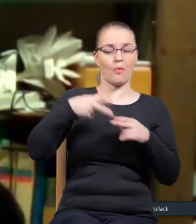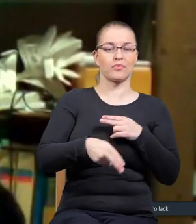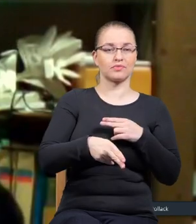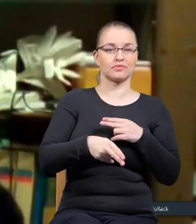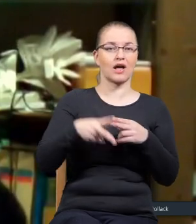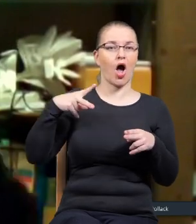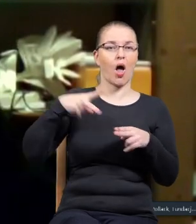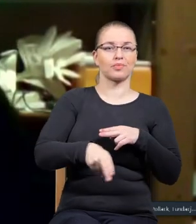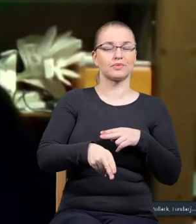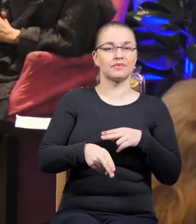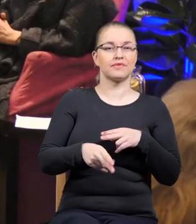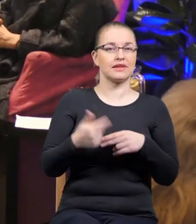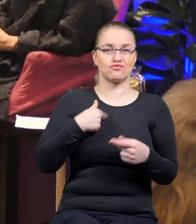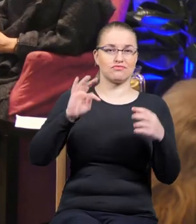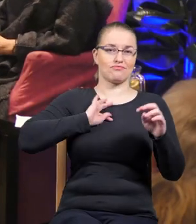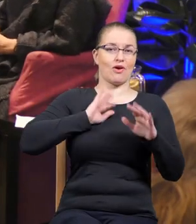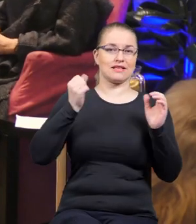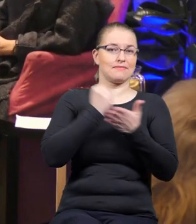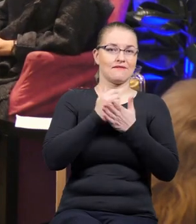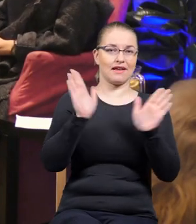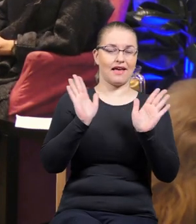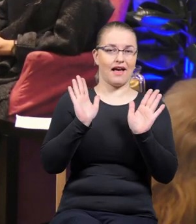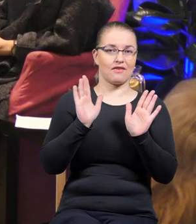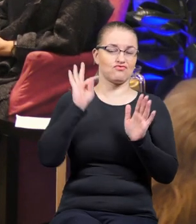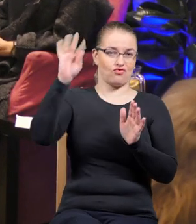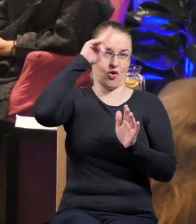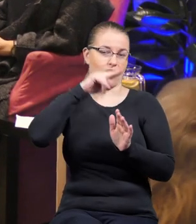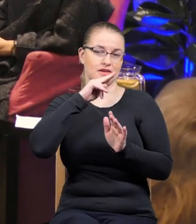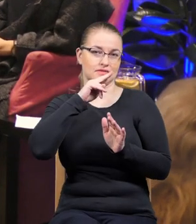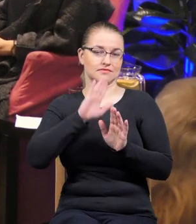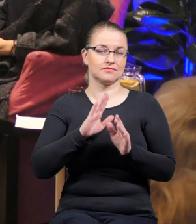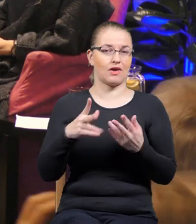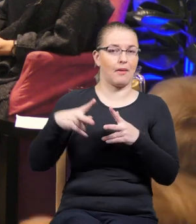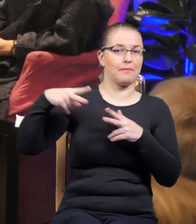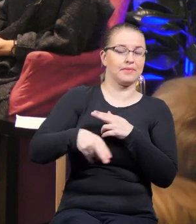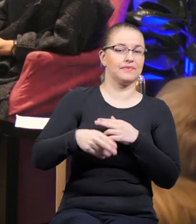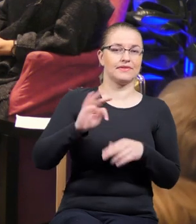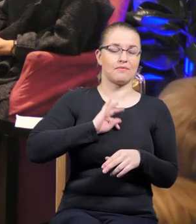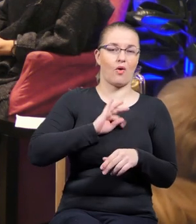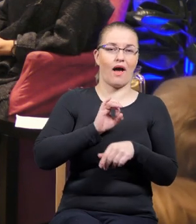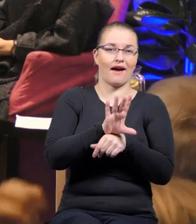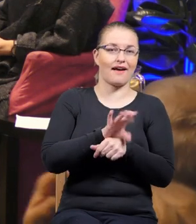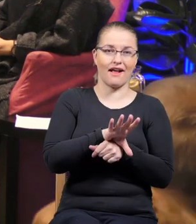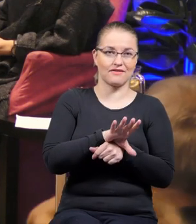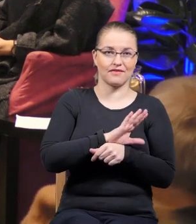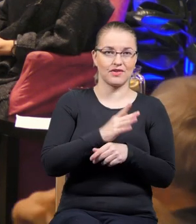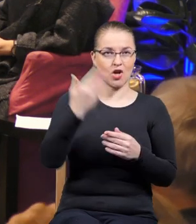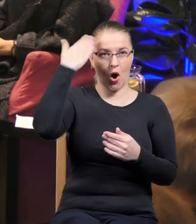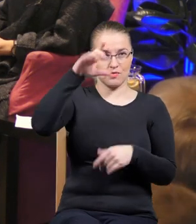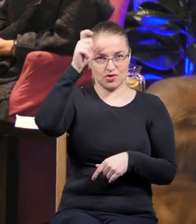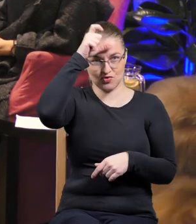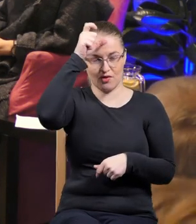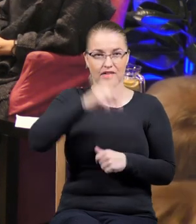jest koniec, prawda? Jego to w ogóle już nie dotyczy, prawda? To jest jego krewny, prawda? To jest jakiś super obcy